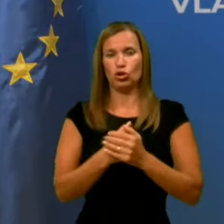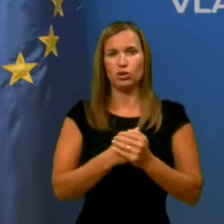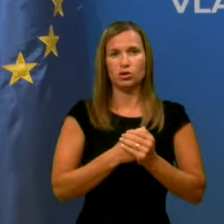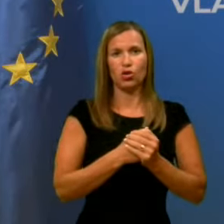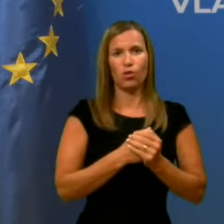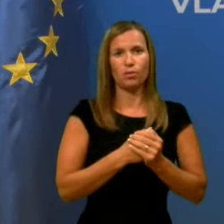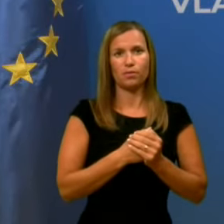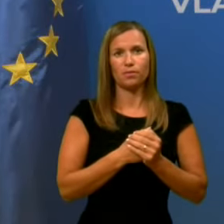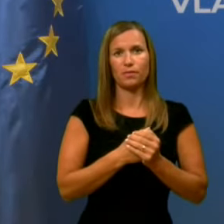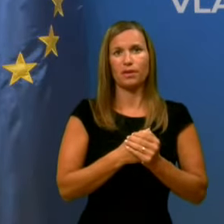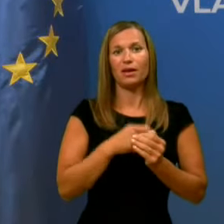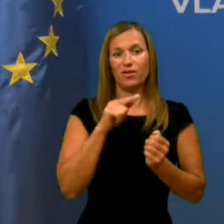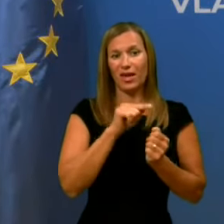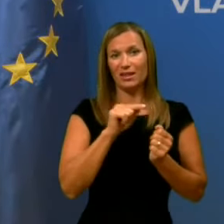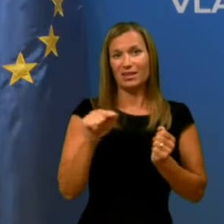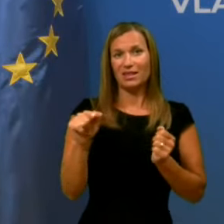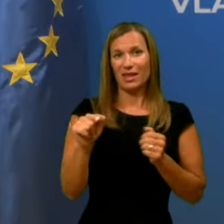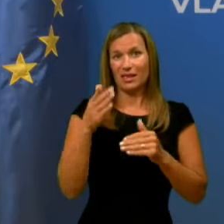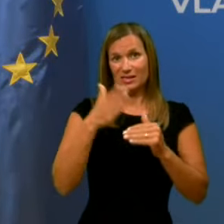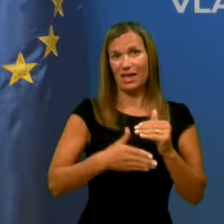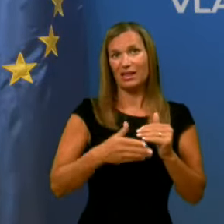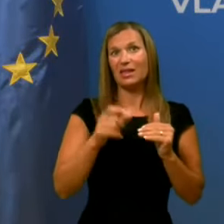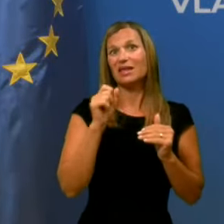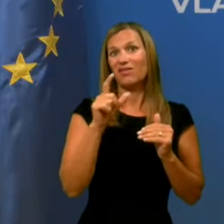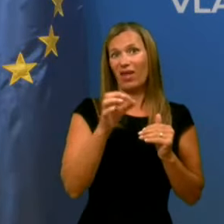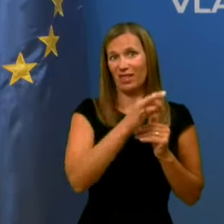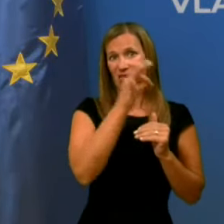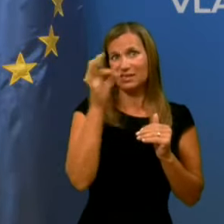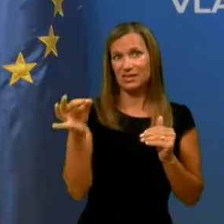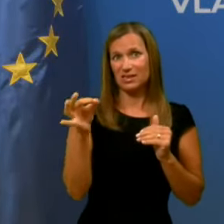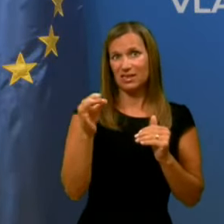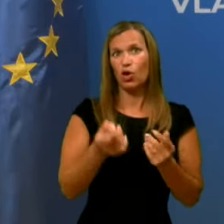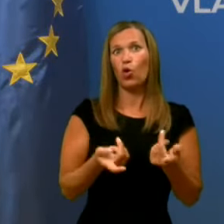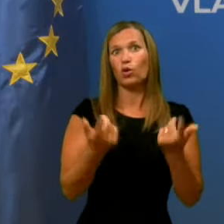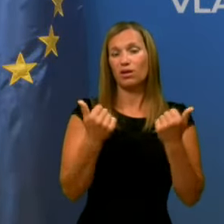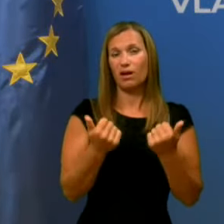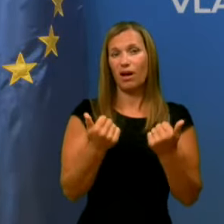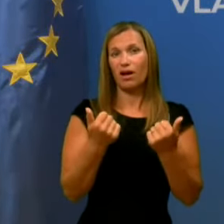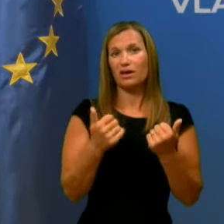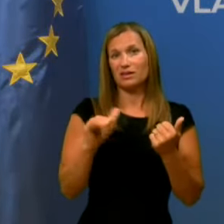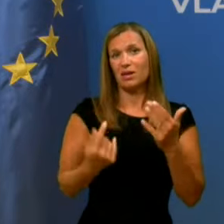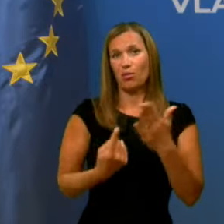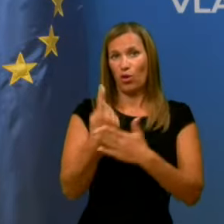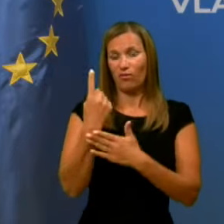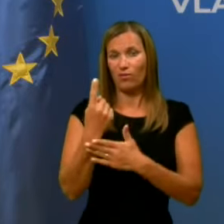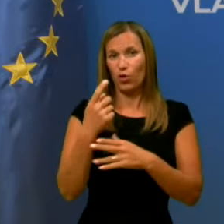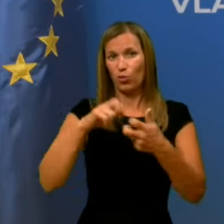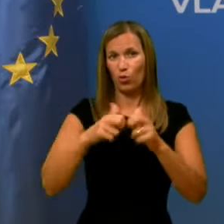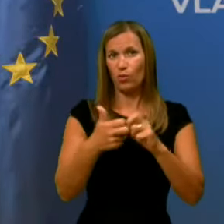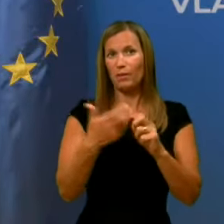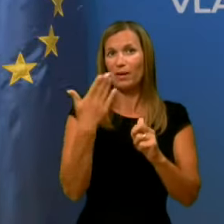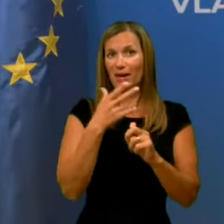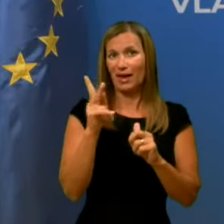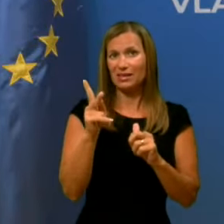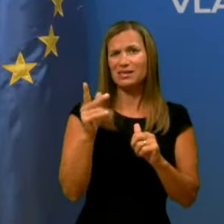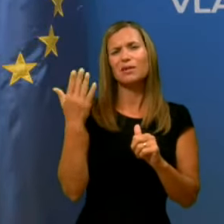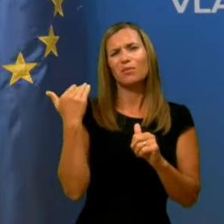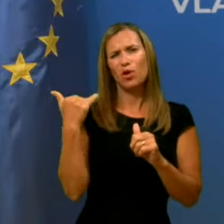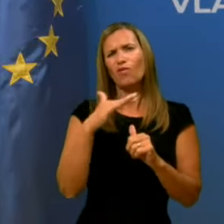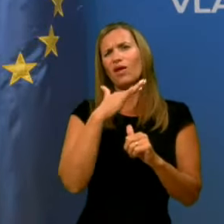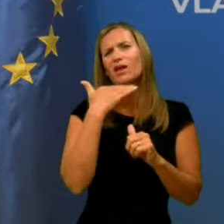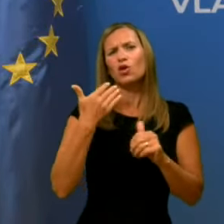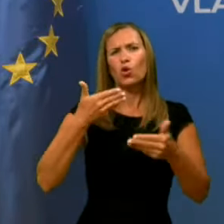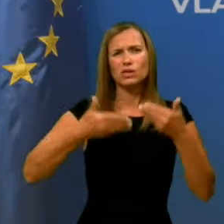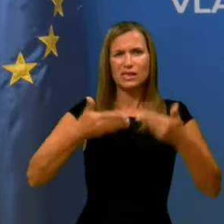V teh zadnjih dvanajstih dnevih, odkr se je pojavil problem hrastnika, je bilo veliko sestankov za